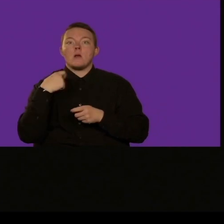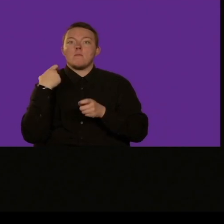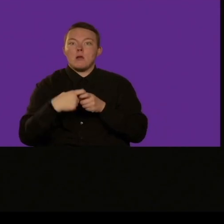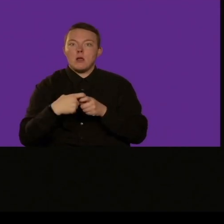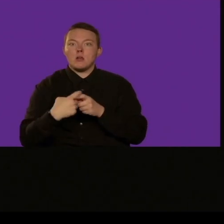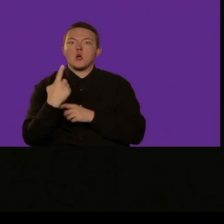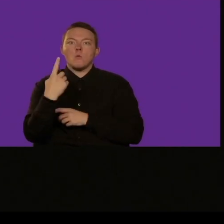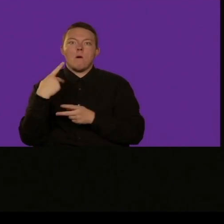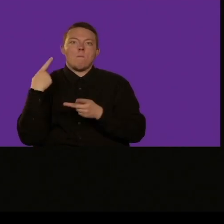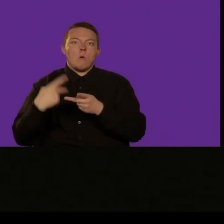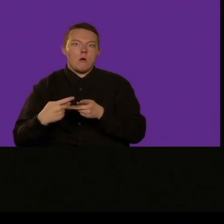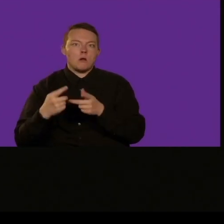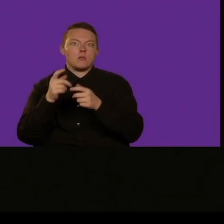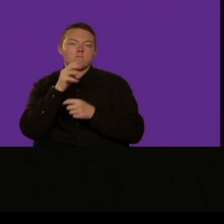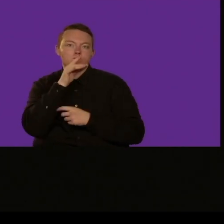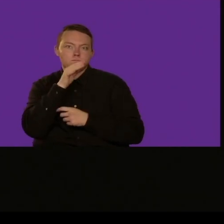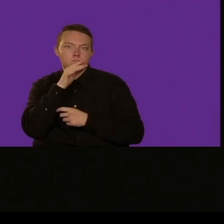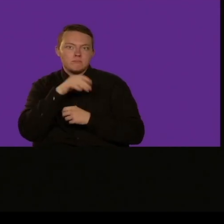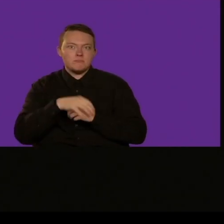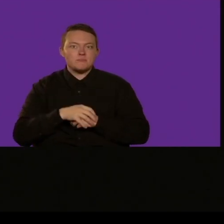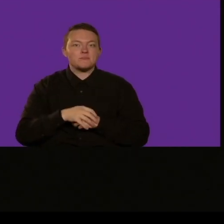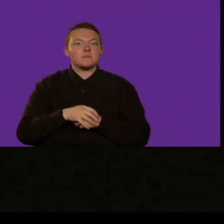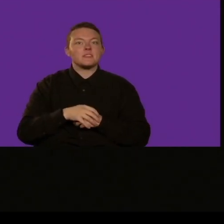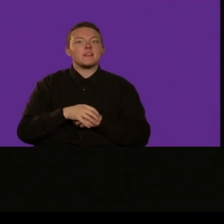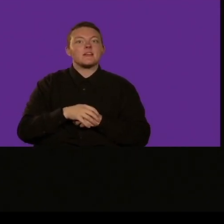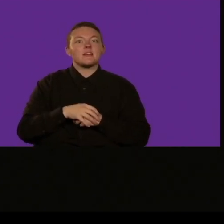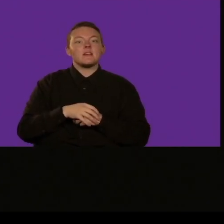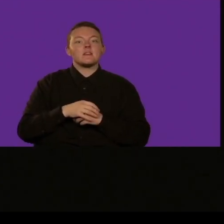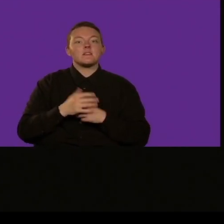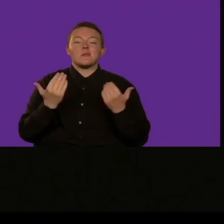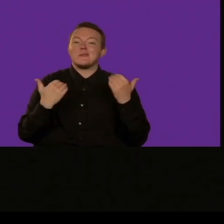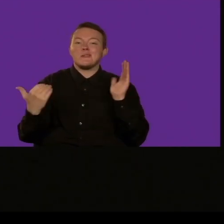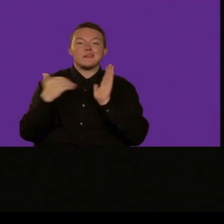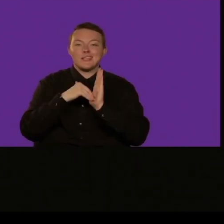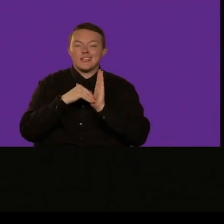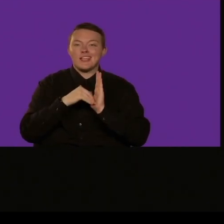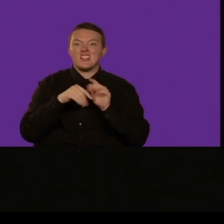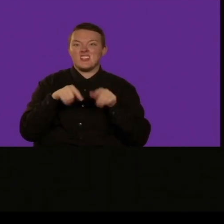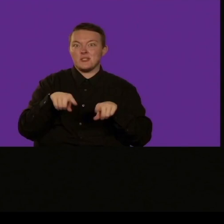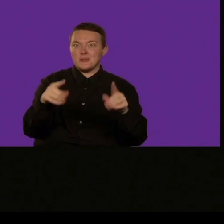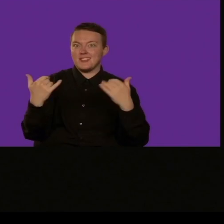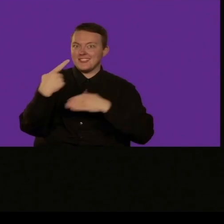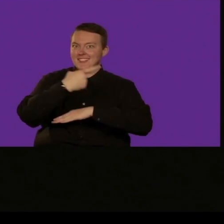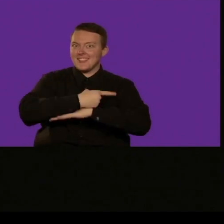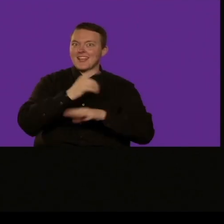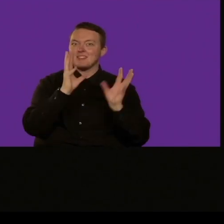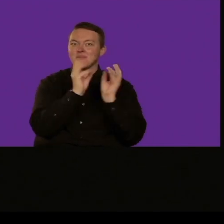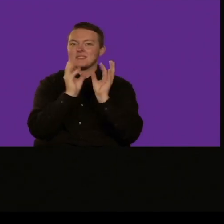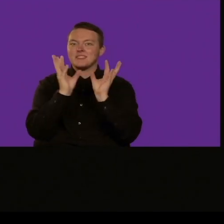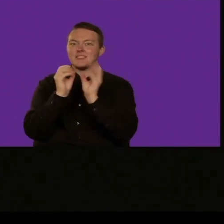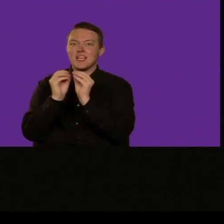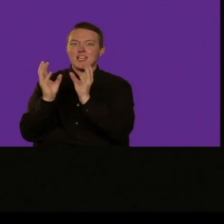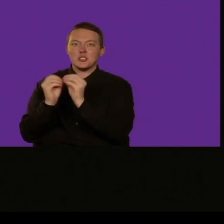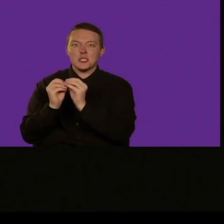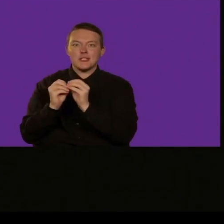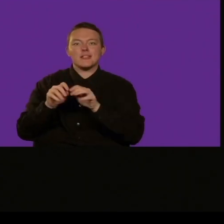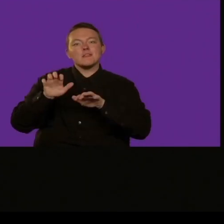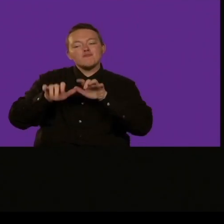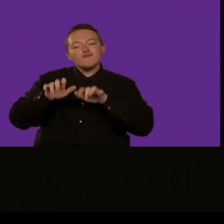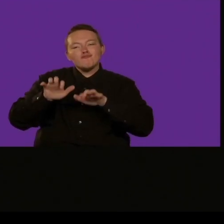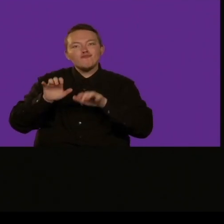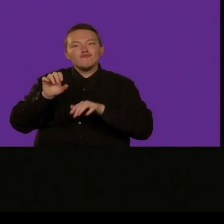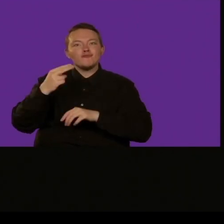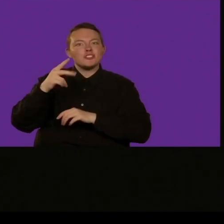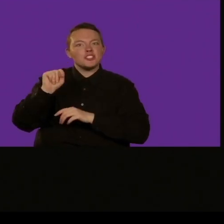insieme parteciperemo dei mass media e useremo il hashtag scratch conference se utilizzate un